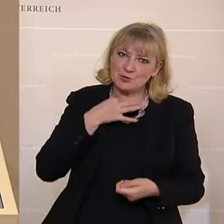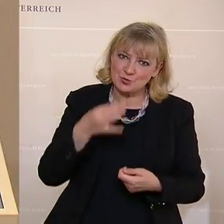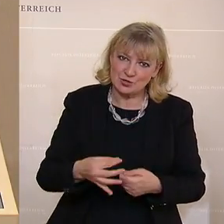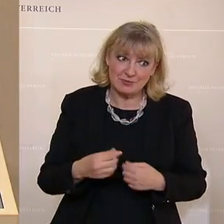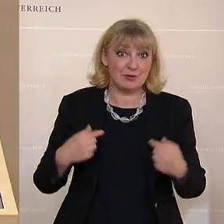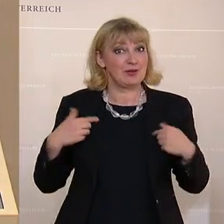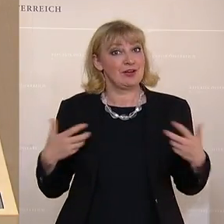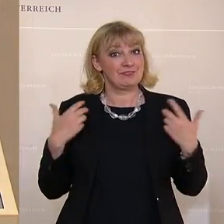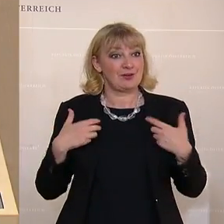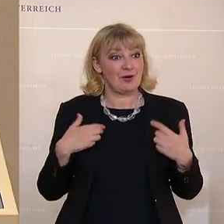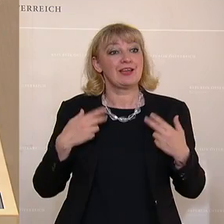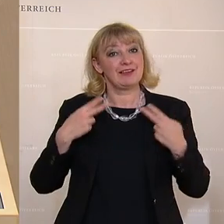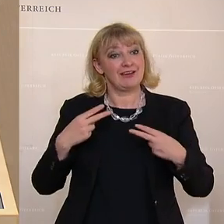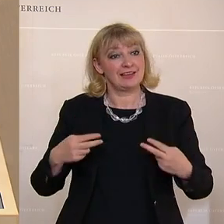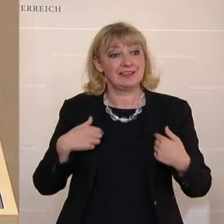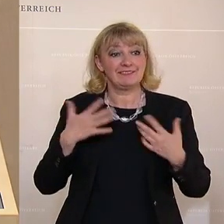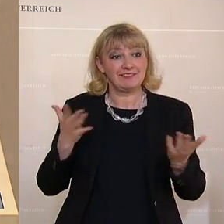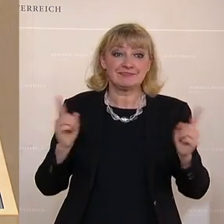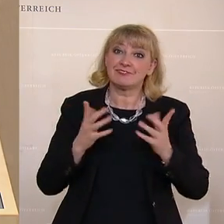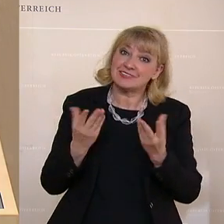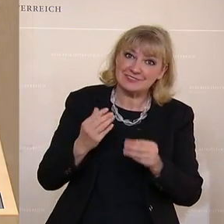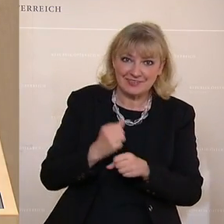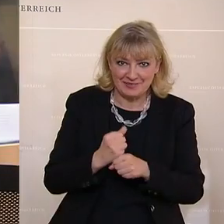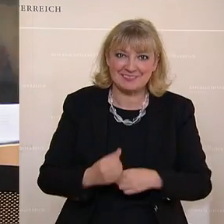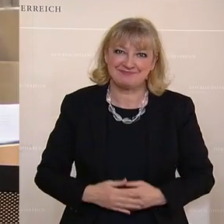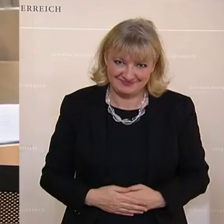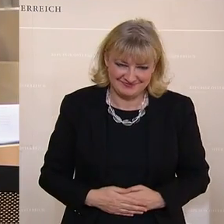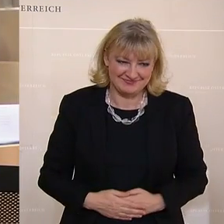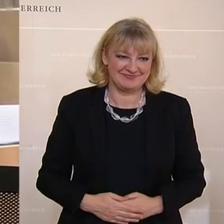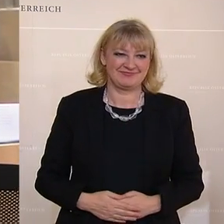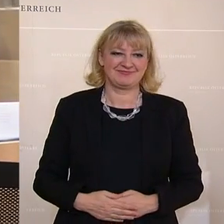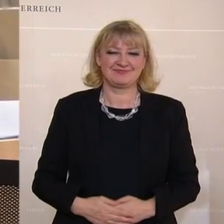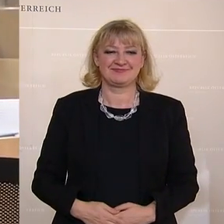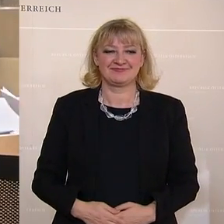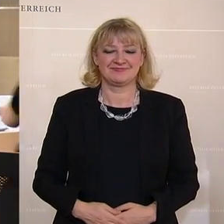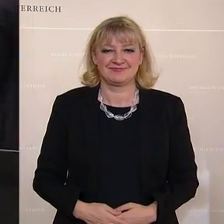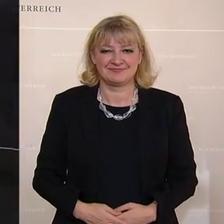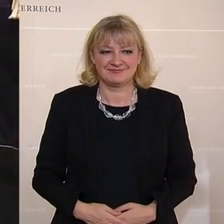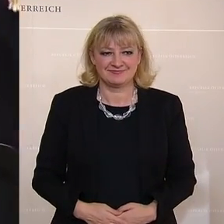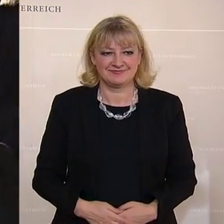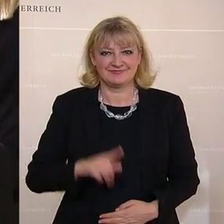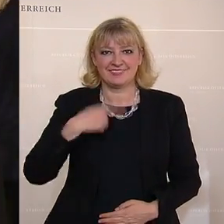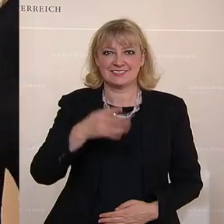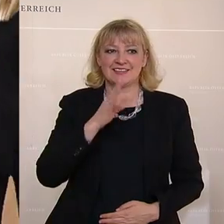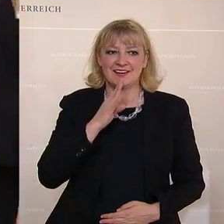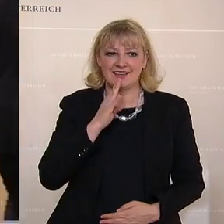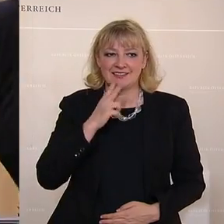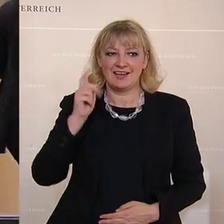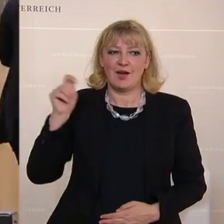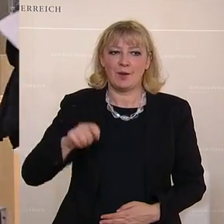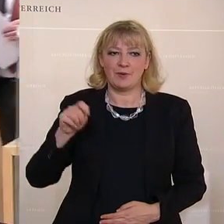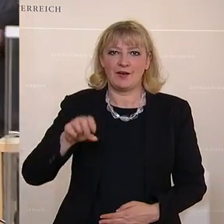Und ich freue mich auf vieles weitere, das hier noch kommen wird. So, Eva-Maria Himmelbauer von der ÖVP. Sie kommt aus dem Weinviertel in